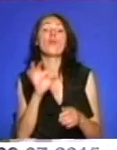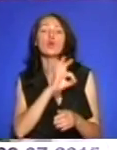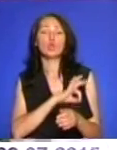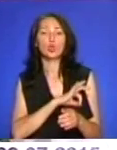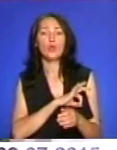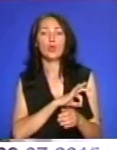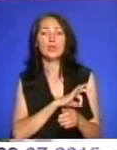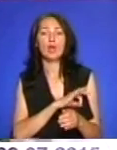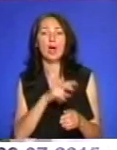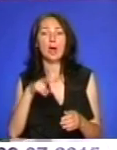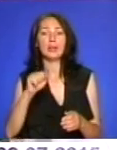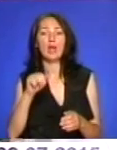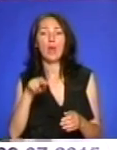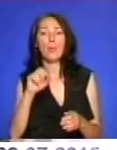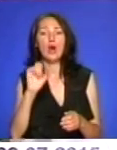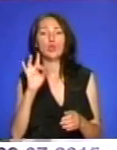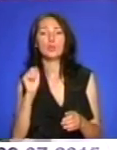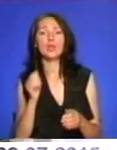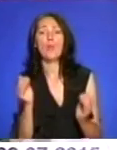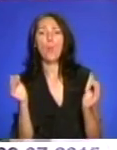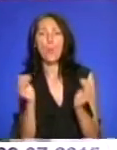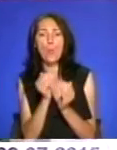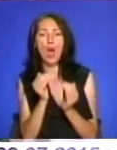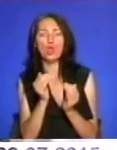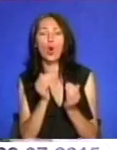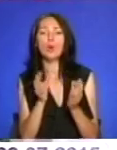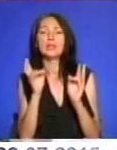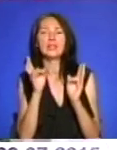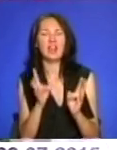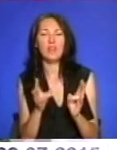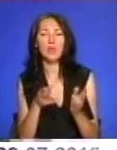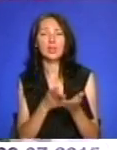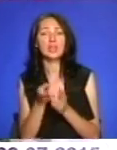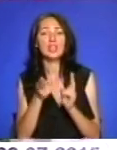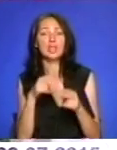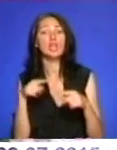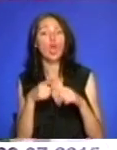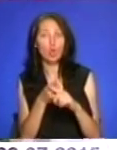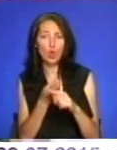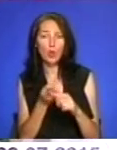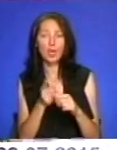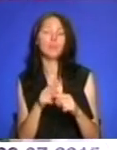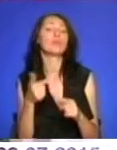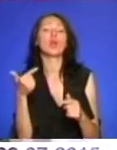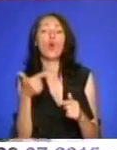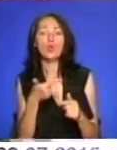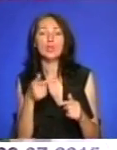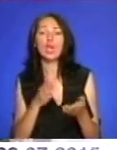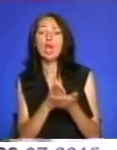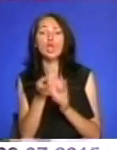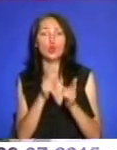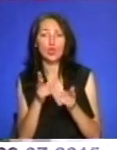лапароскопічні або малоінвазивні, малотравматичні технології, якраз при гострій хірургічній